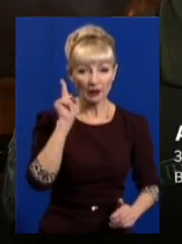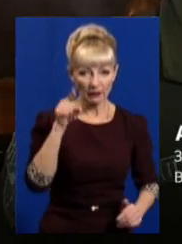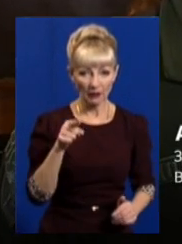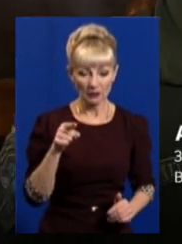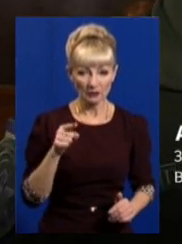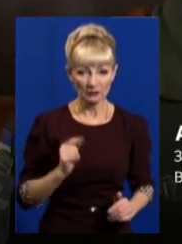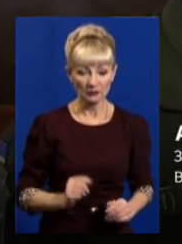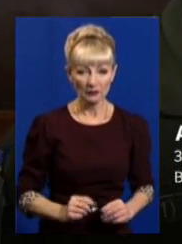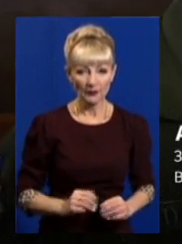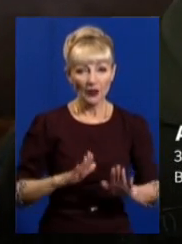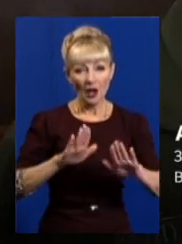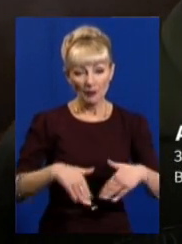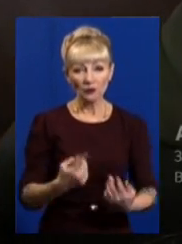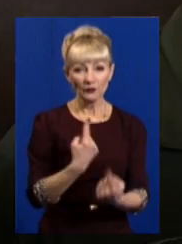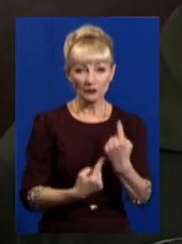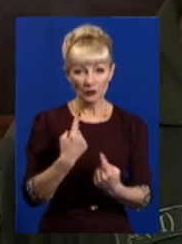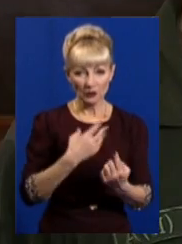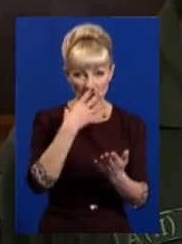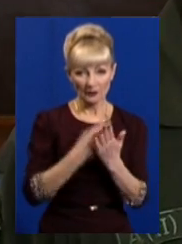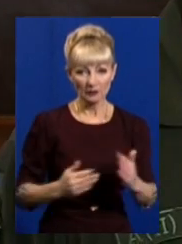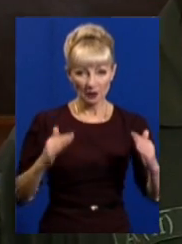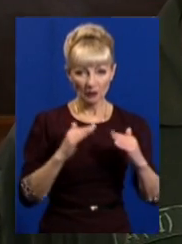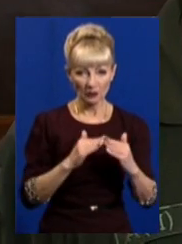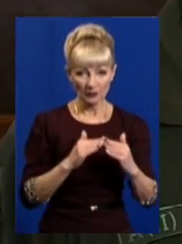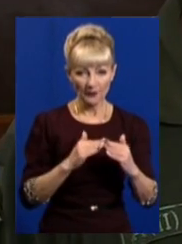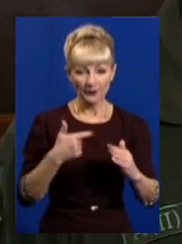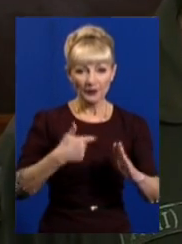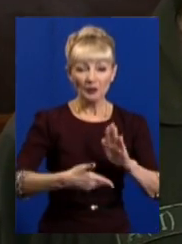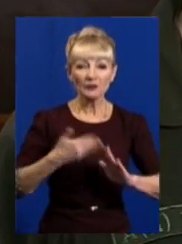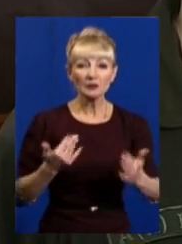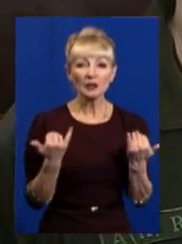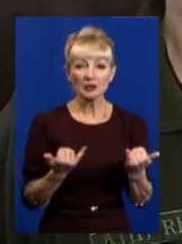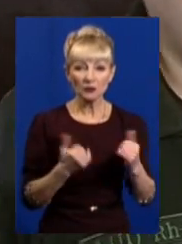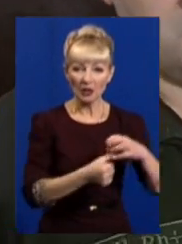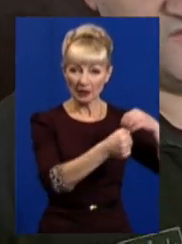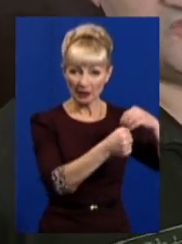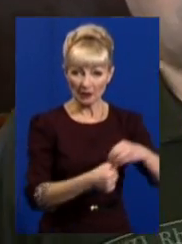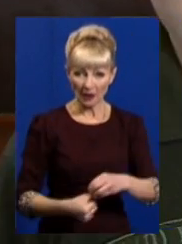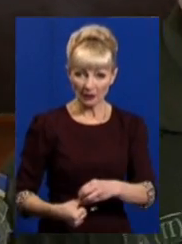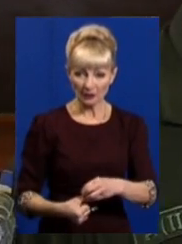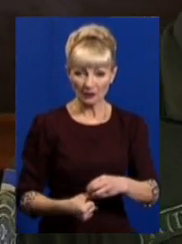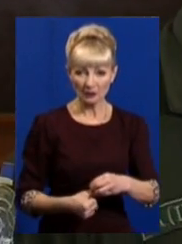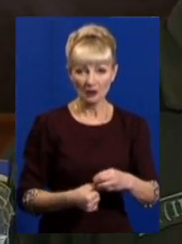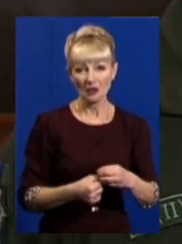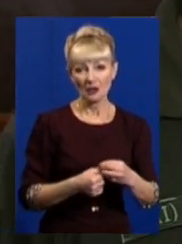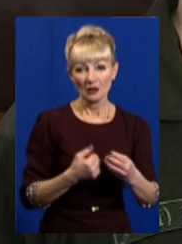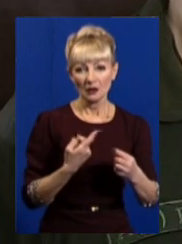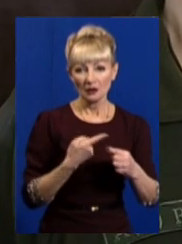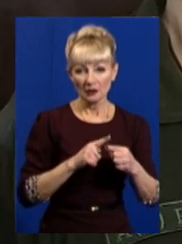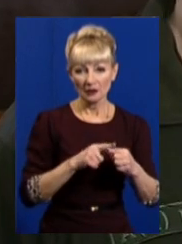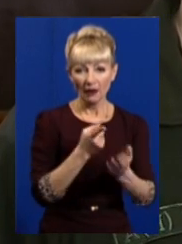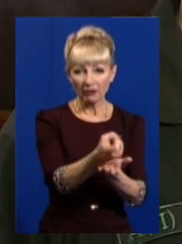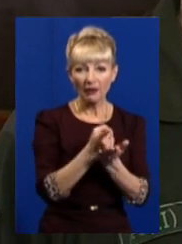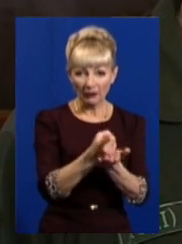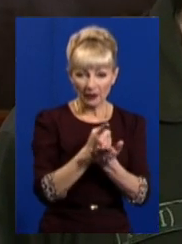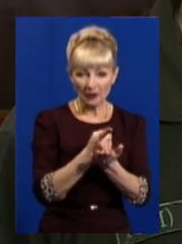а потім повертаються до своїх домівок. Ми викликаємо сьогодні десантників, десантників, штурмовійська, танкісти,